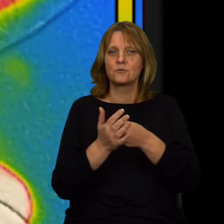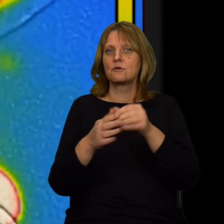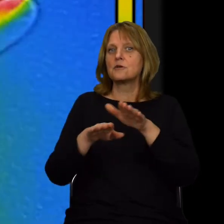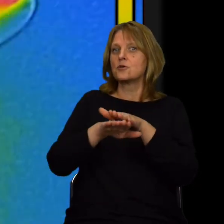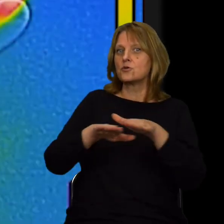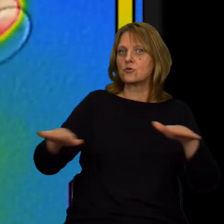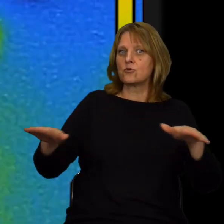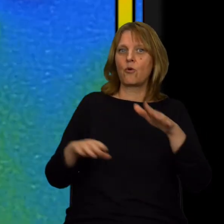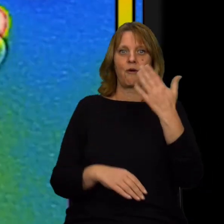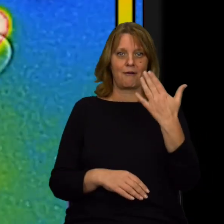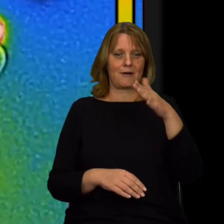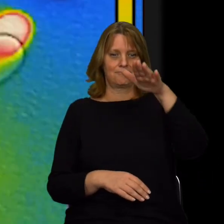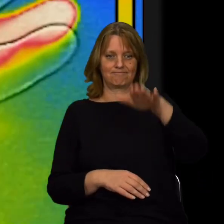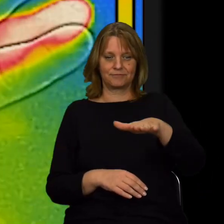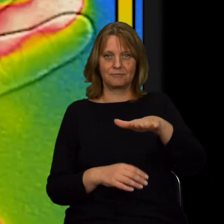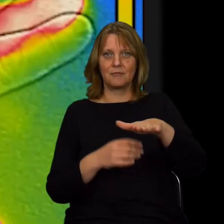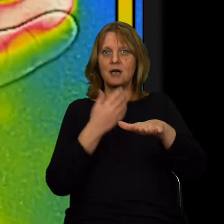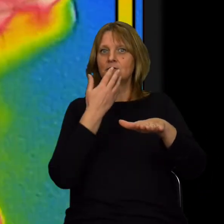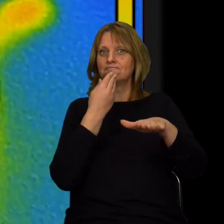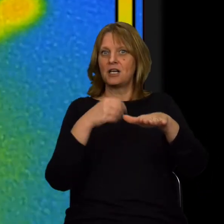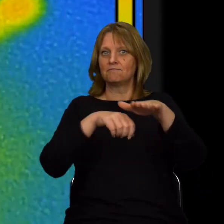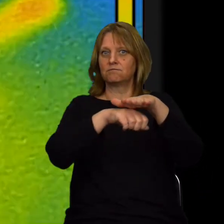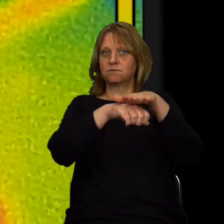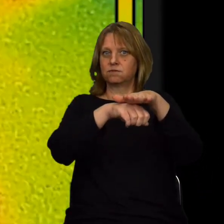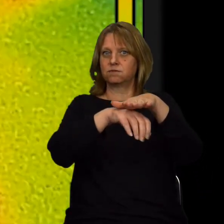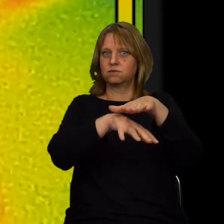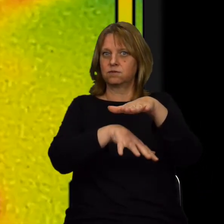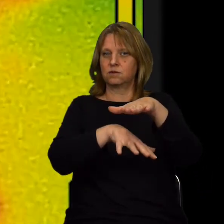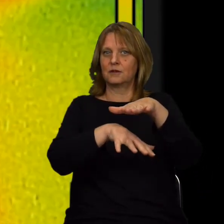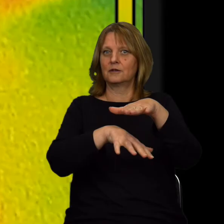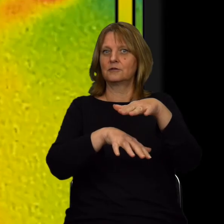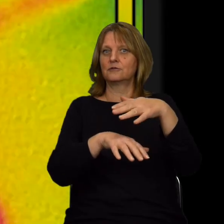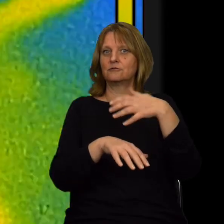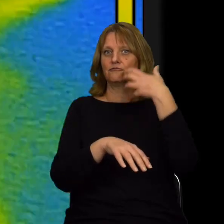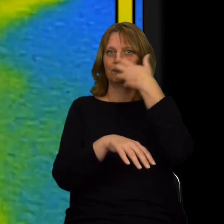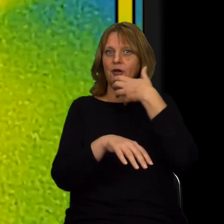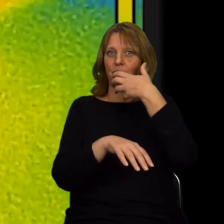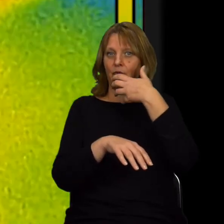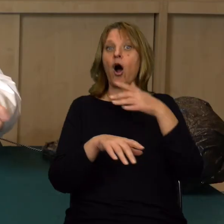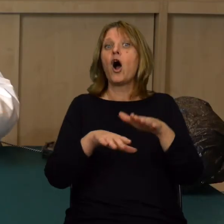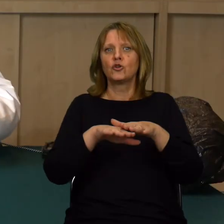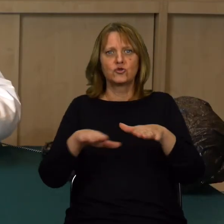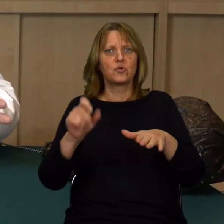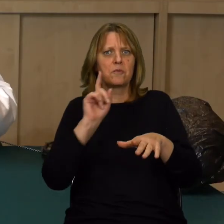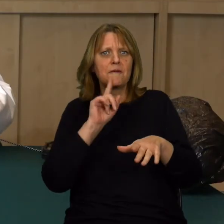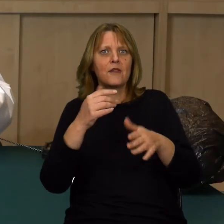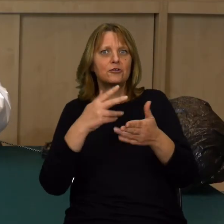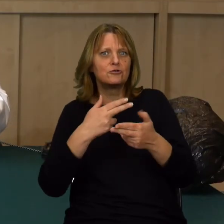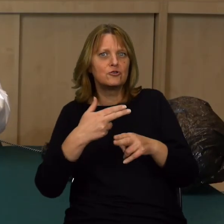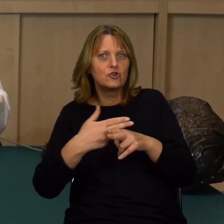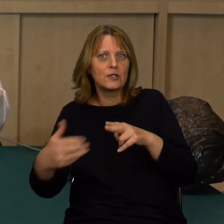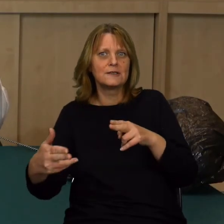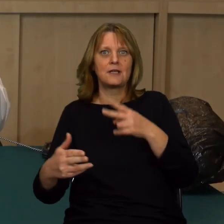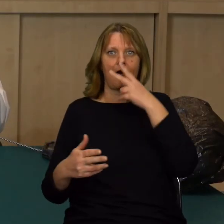i rozgrzać go w tym miejscu właśnie dzięki przewodnictwu cieplemu. Stół jest czysty, ale ręka się